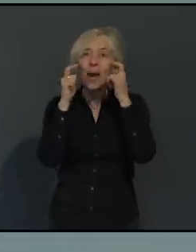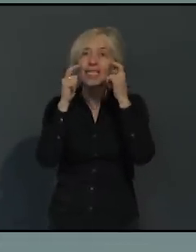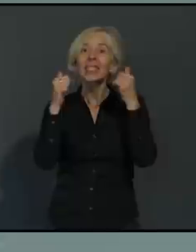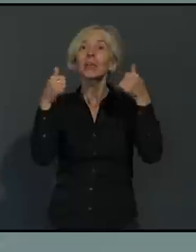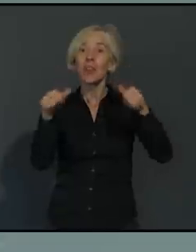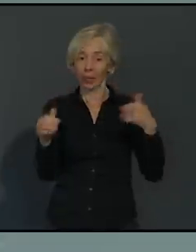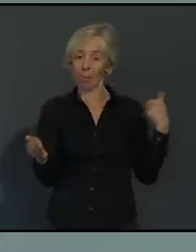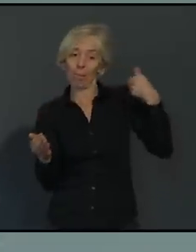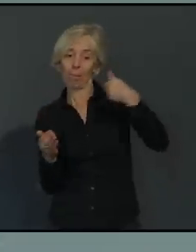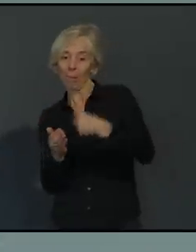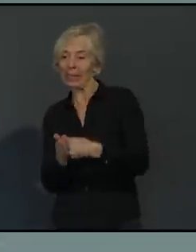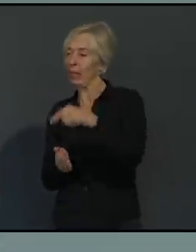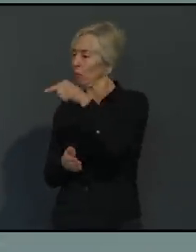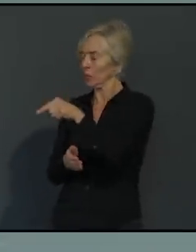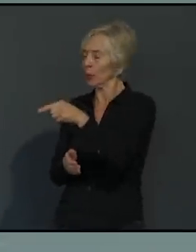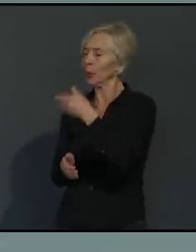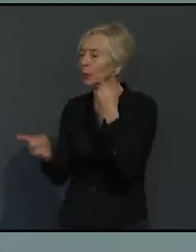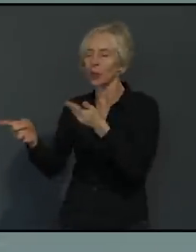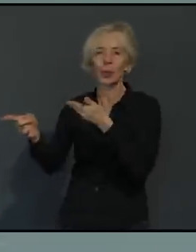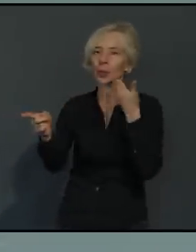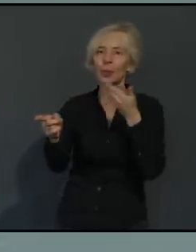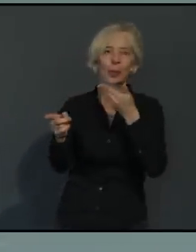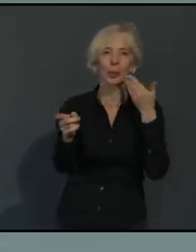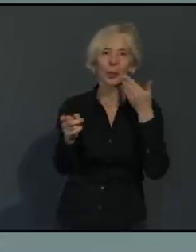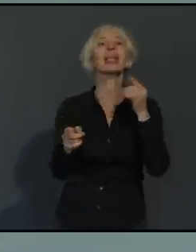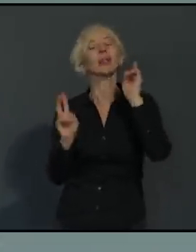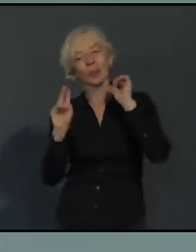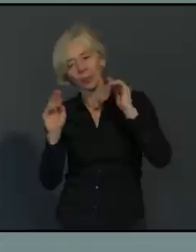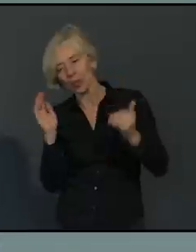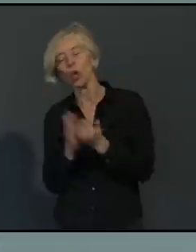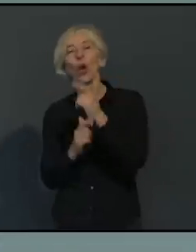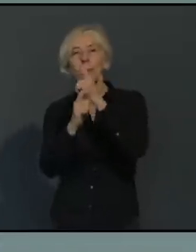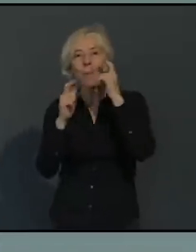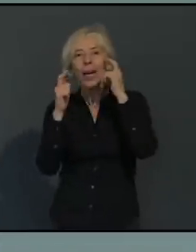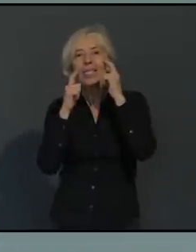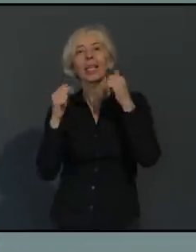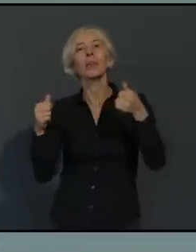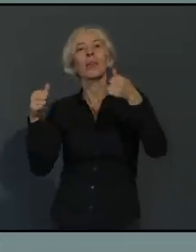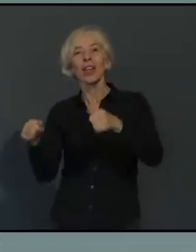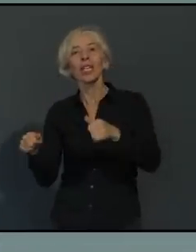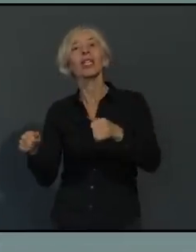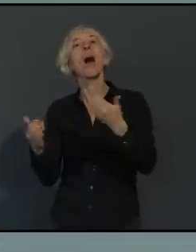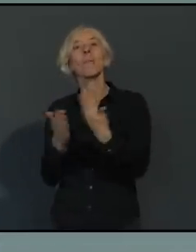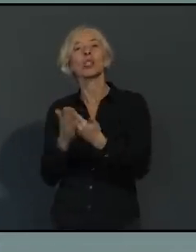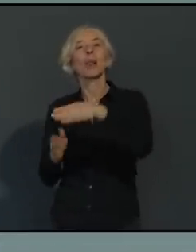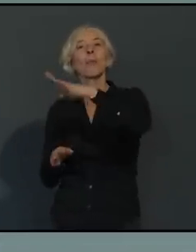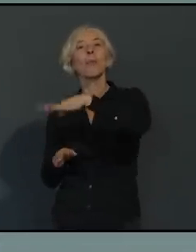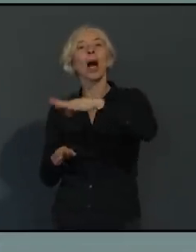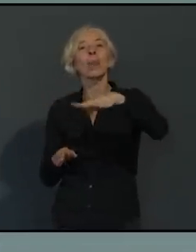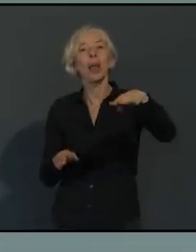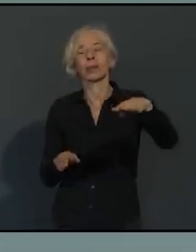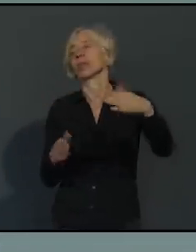Maskenpflicht gilt. Auch das ist ein Punkt aus dem Ministerpräsidentenkonferenz, Papier, also beispielsweise vor dem